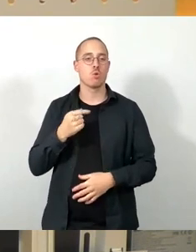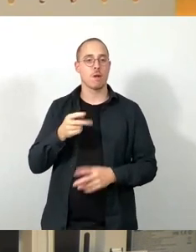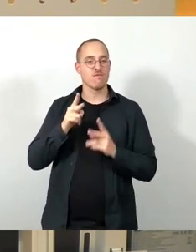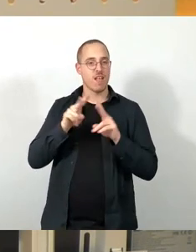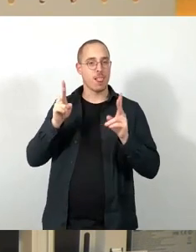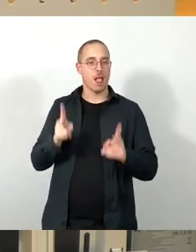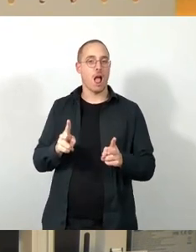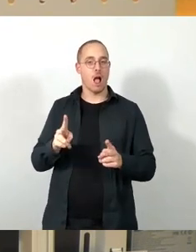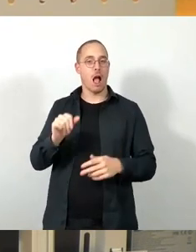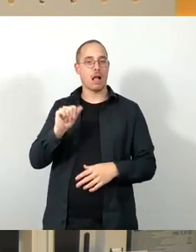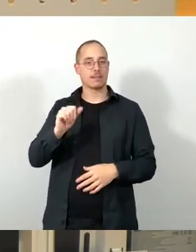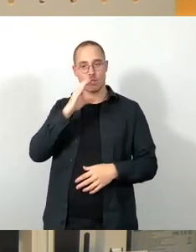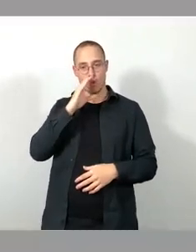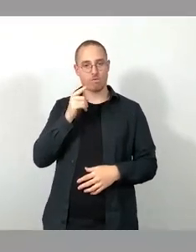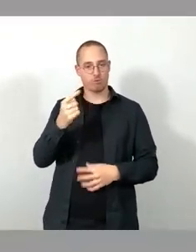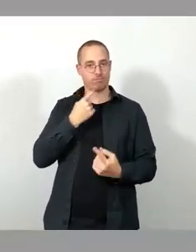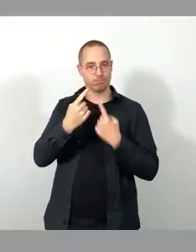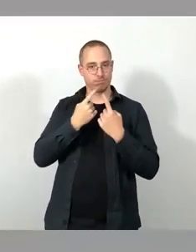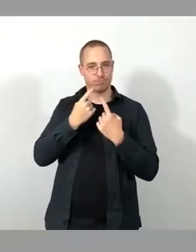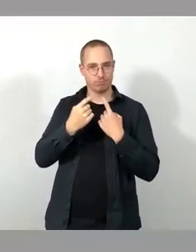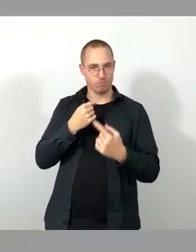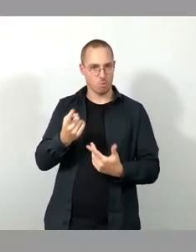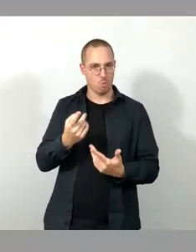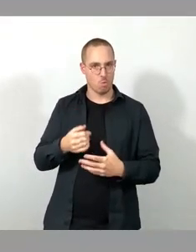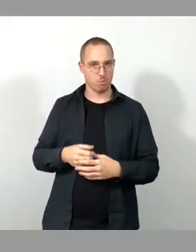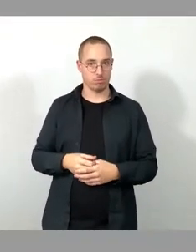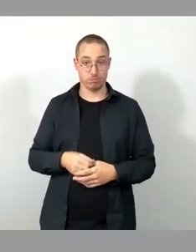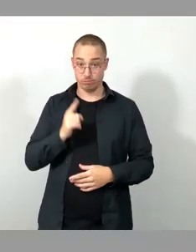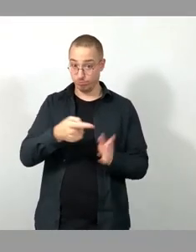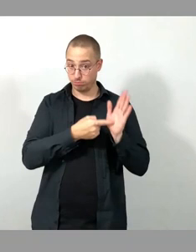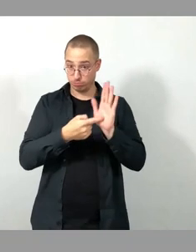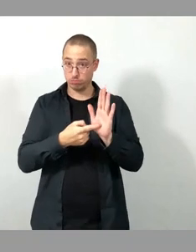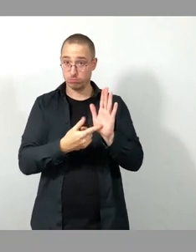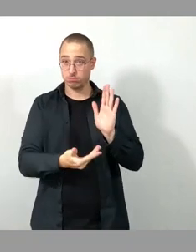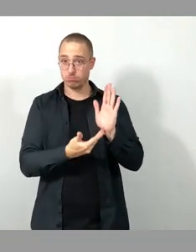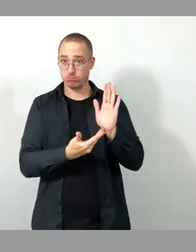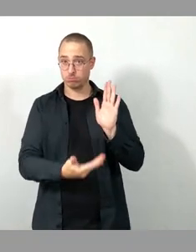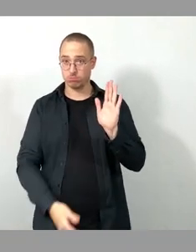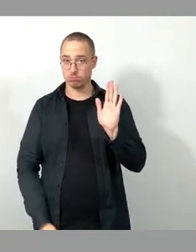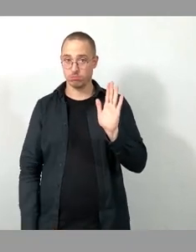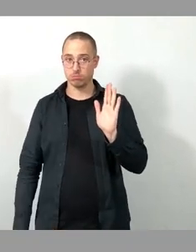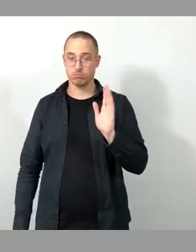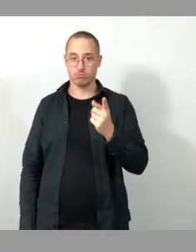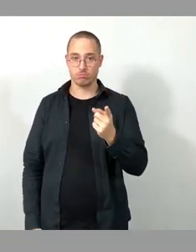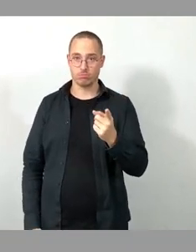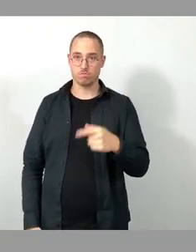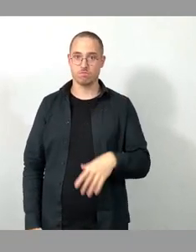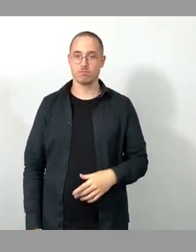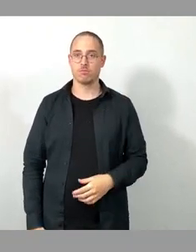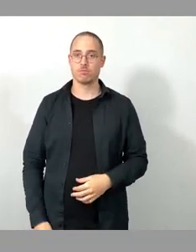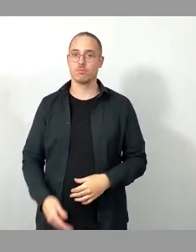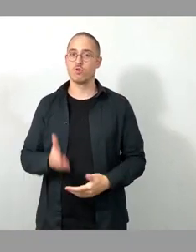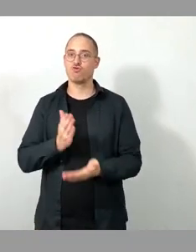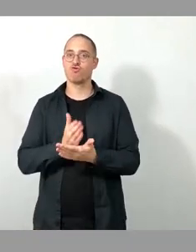die Uneinigkeit, entzündet hat. Das Projekt Welle Akazienhof des Kroner Leben e.V. erhielt bereits städtische